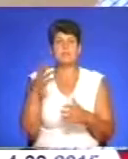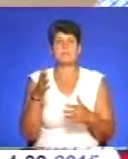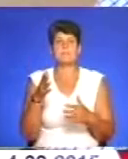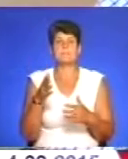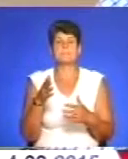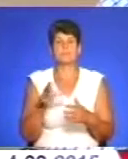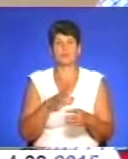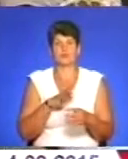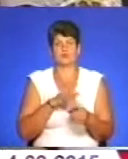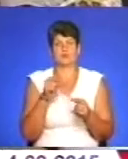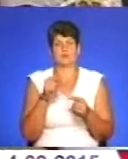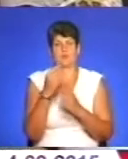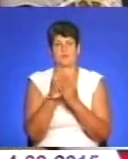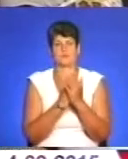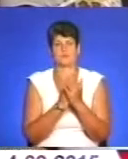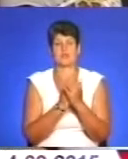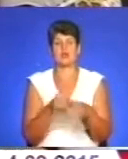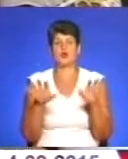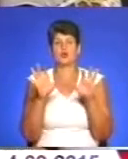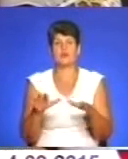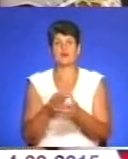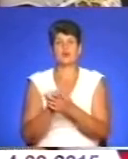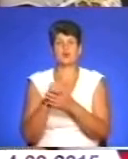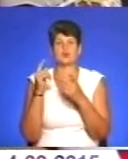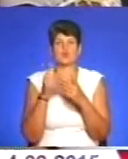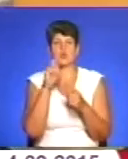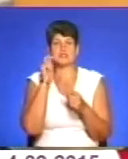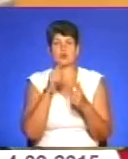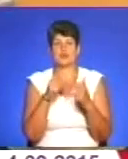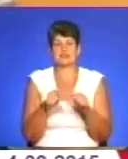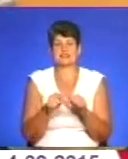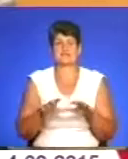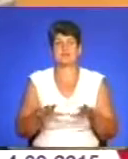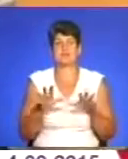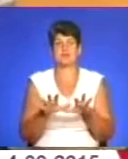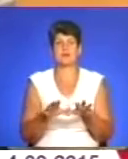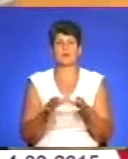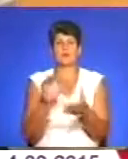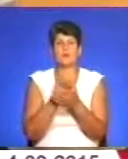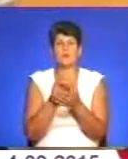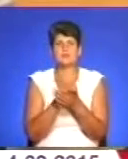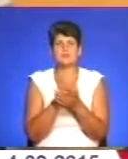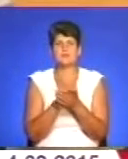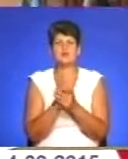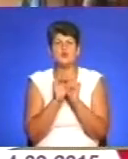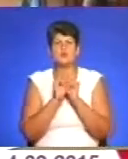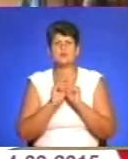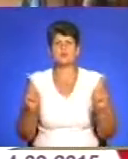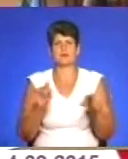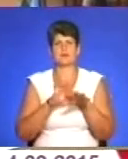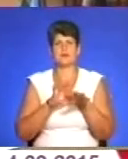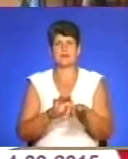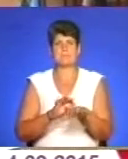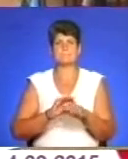перейшли через цю програму». Голова Союзу українських організацій в Австралії детально ознайомив учасників зустрічі з особливостями проведення